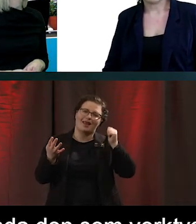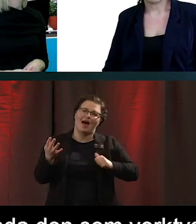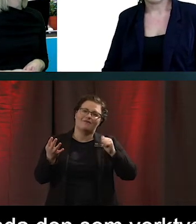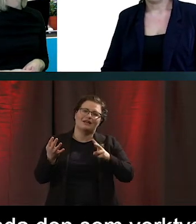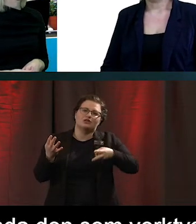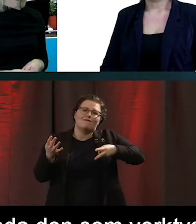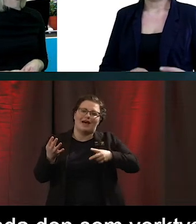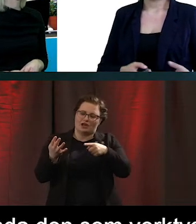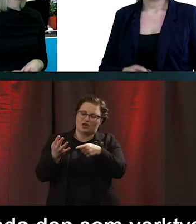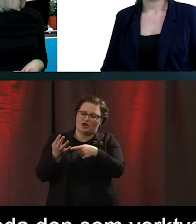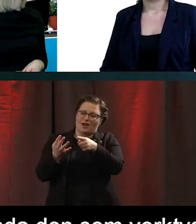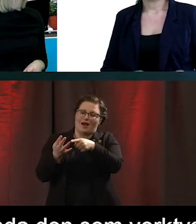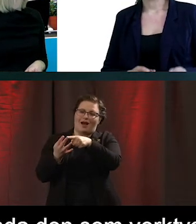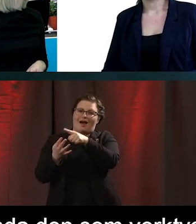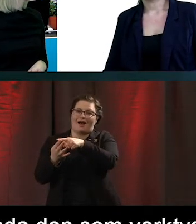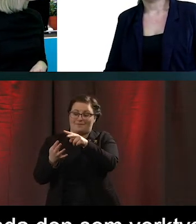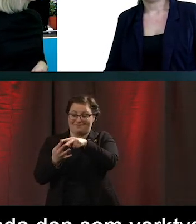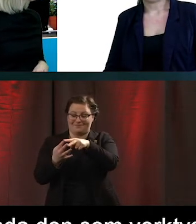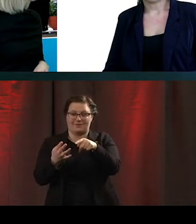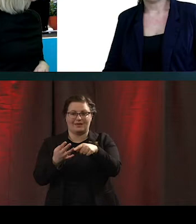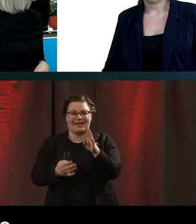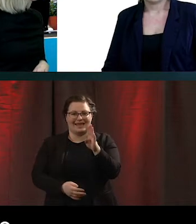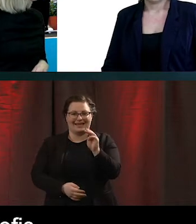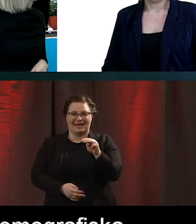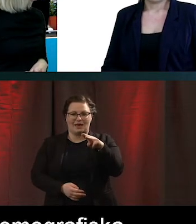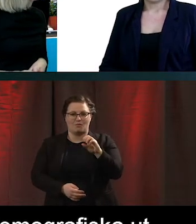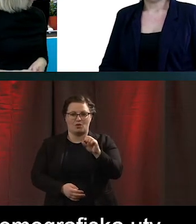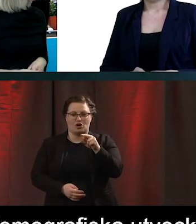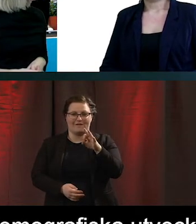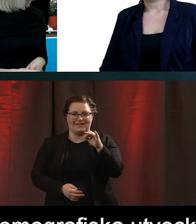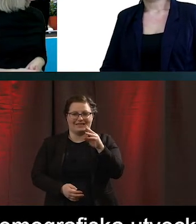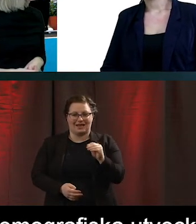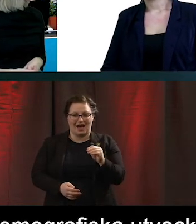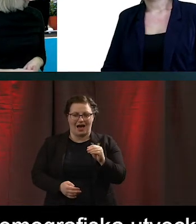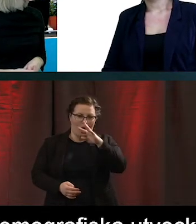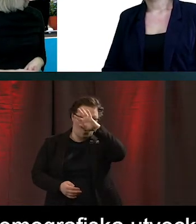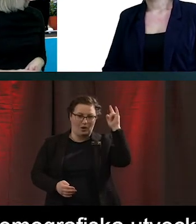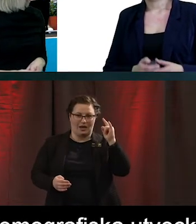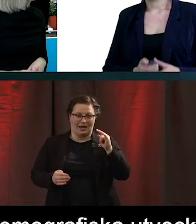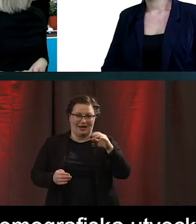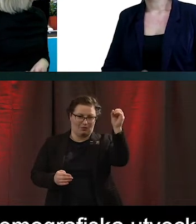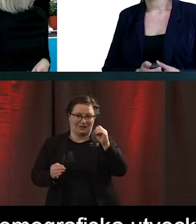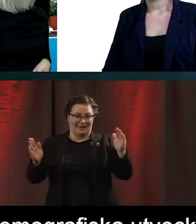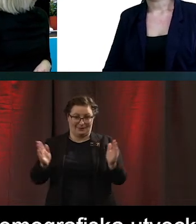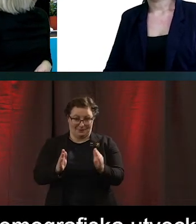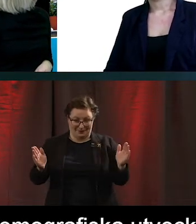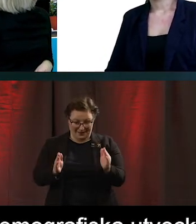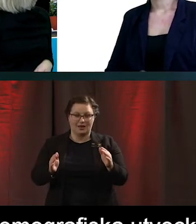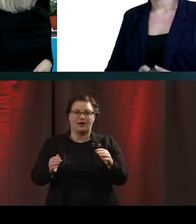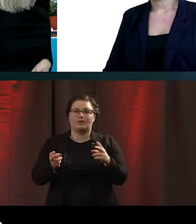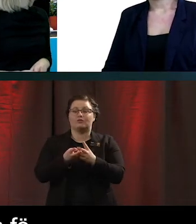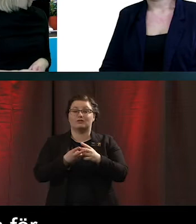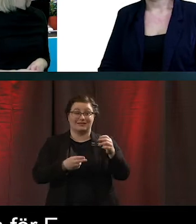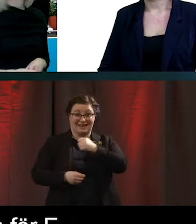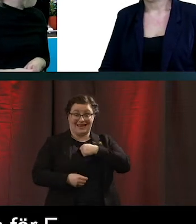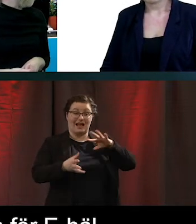Tar man till exempel den demografiska utvecklingen så har regeringen tagit fram en vision för e-hälsa